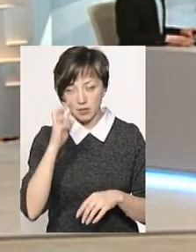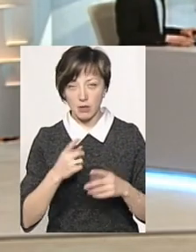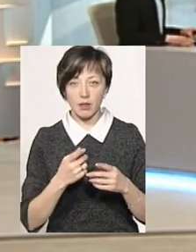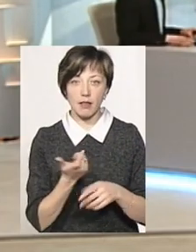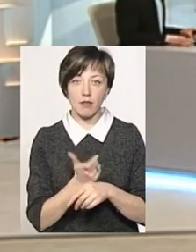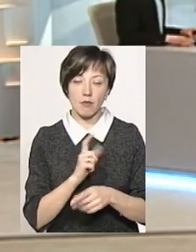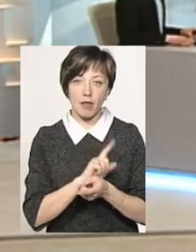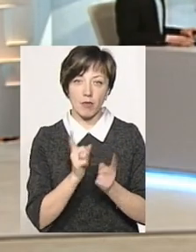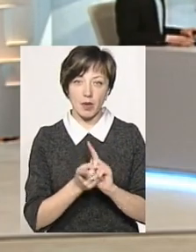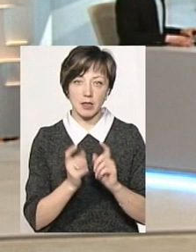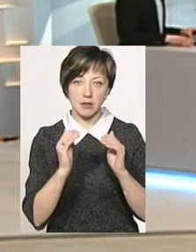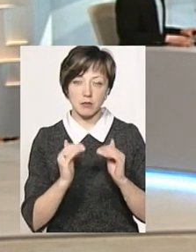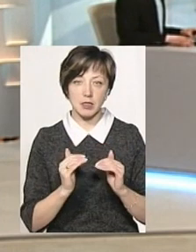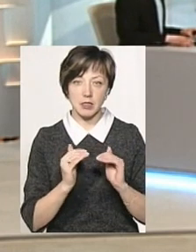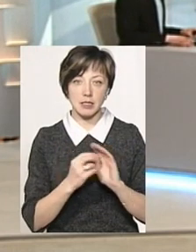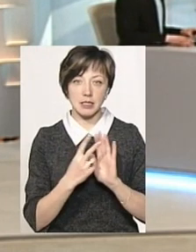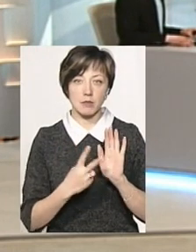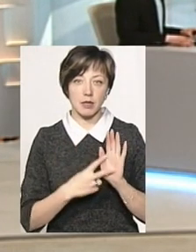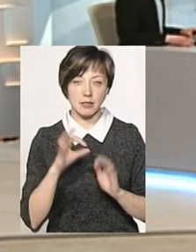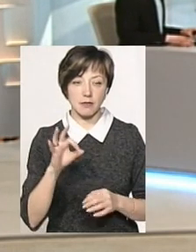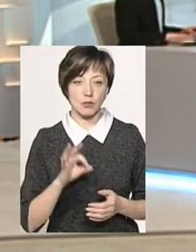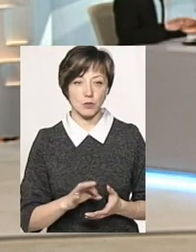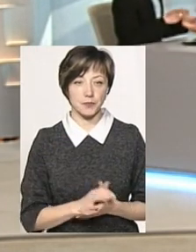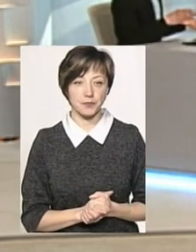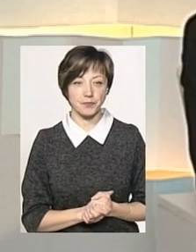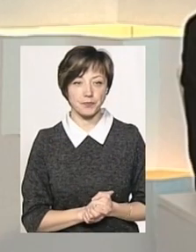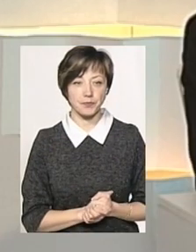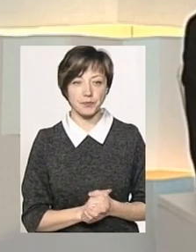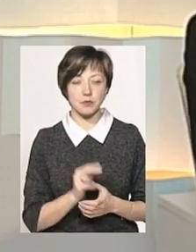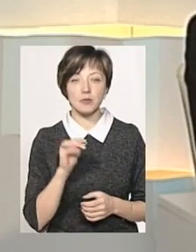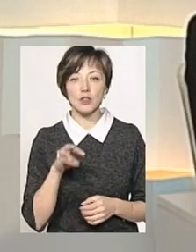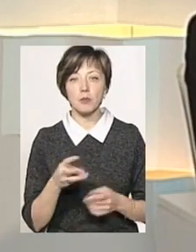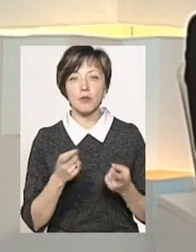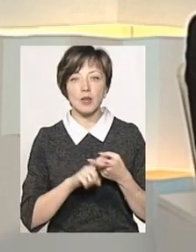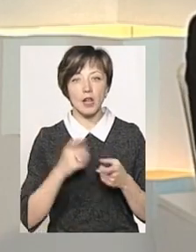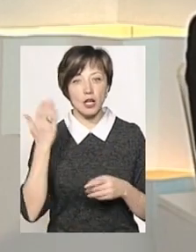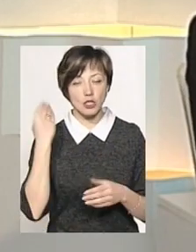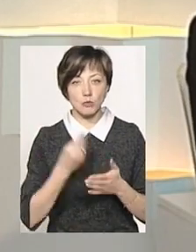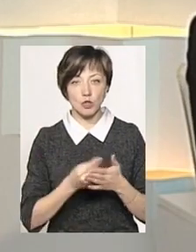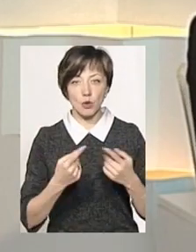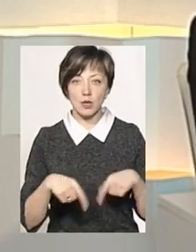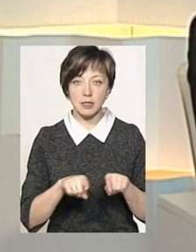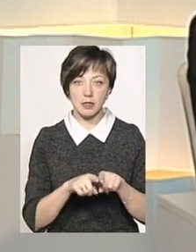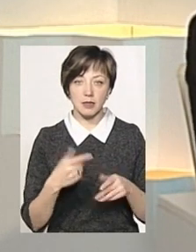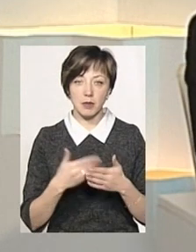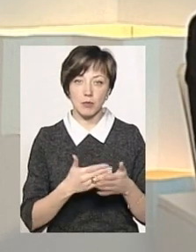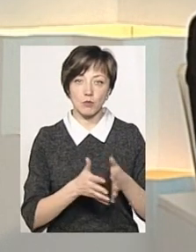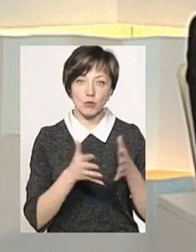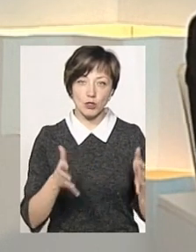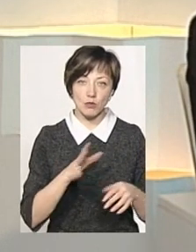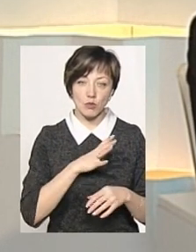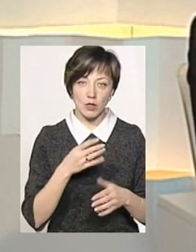навпаки, знизився трохи більше, ніж на 17%. А з чим пов'язано те, що раніше для бюджетних організацій, наприклад,